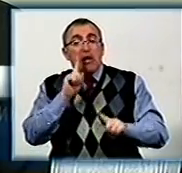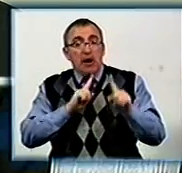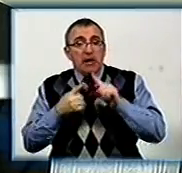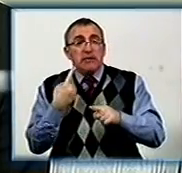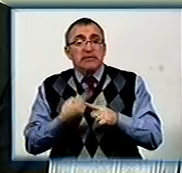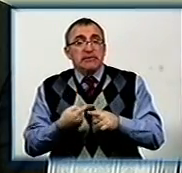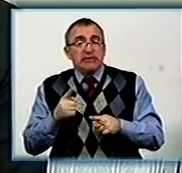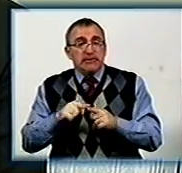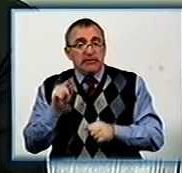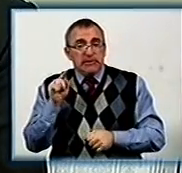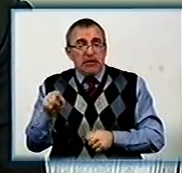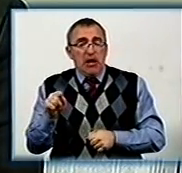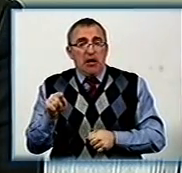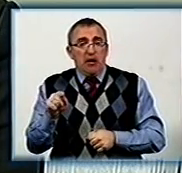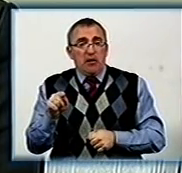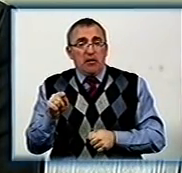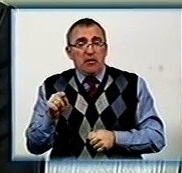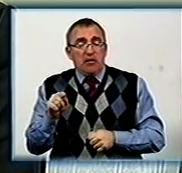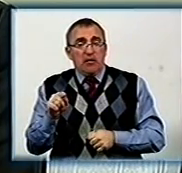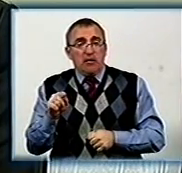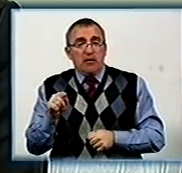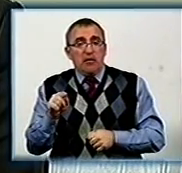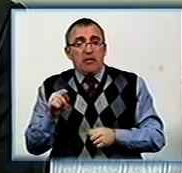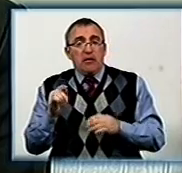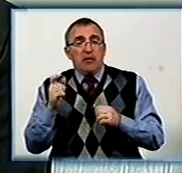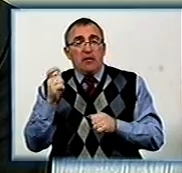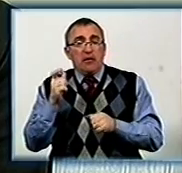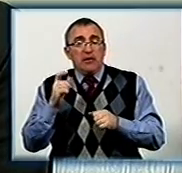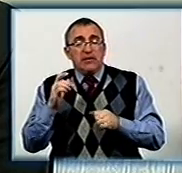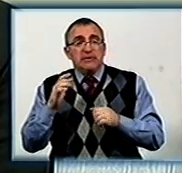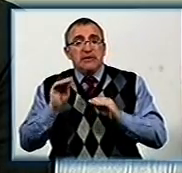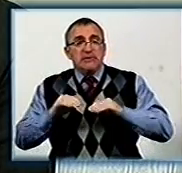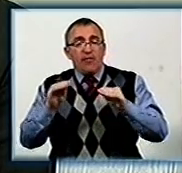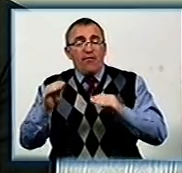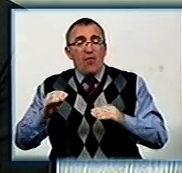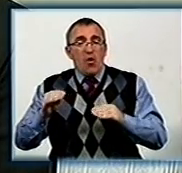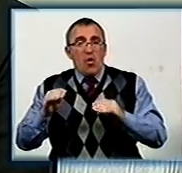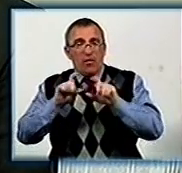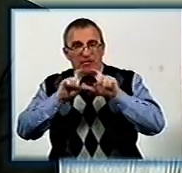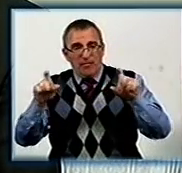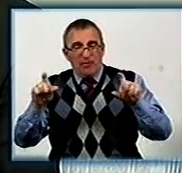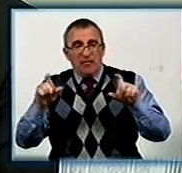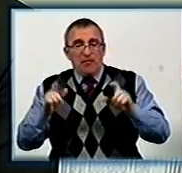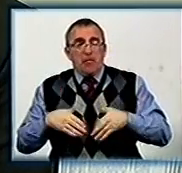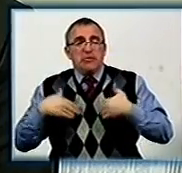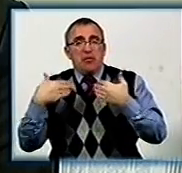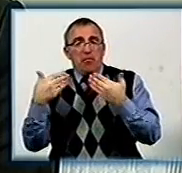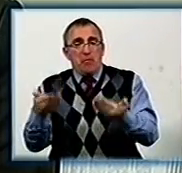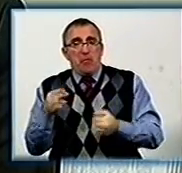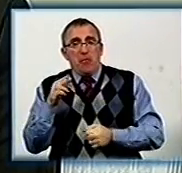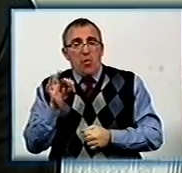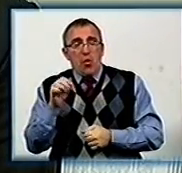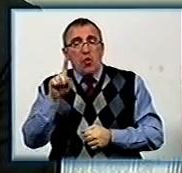садове товариство ДПК і садове товариство Медик. Там запропоновано по